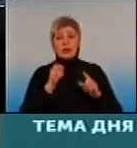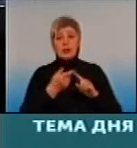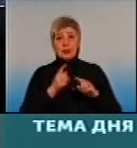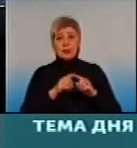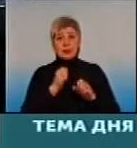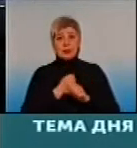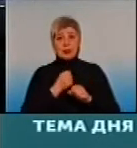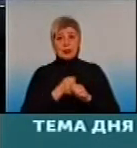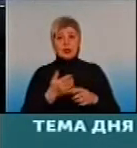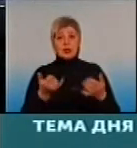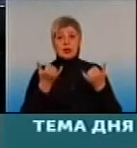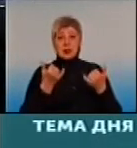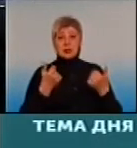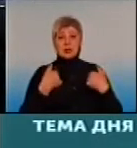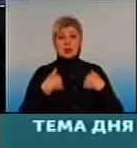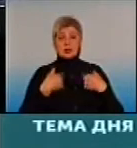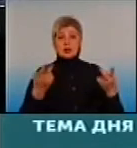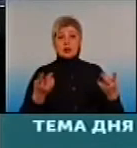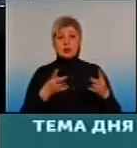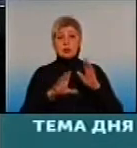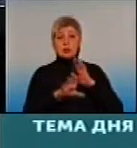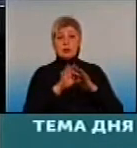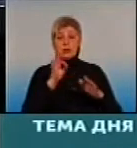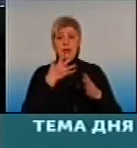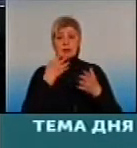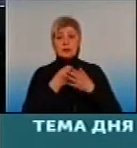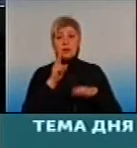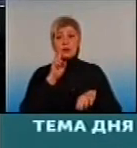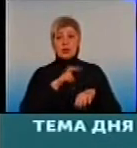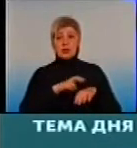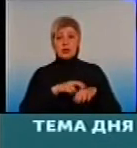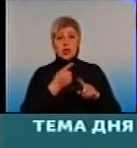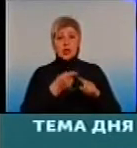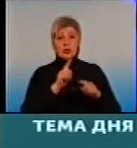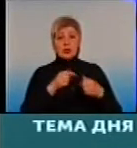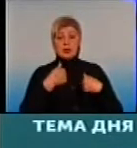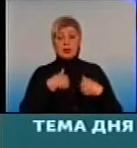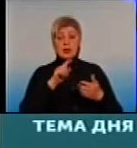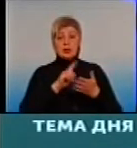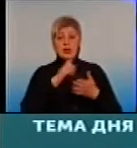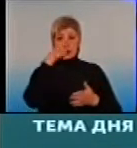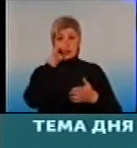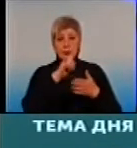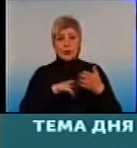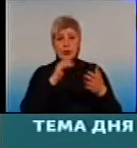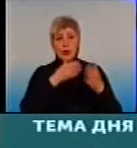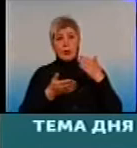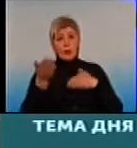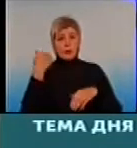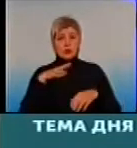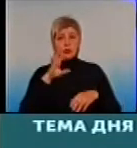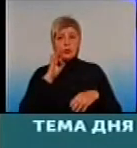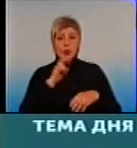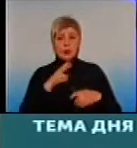І зараз мені треба вибираювати свого врача, котрому я змогу доверять. По прошлому опуту я помню, що участковий врач